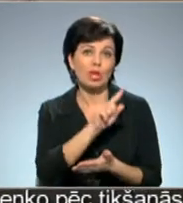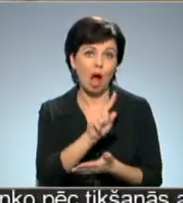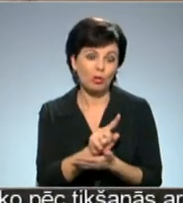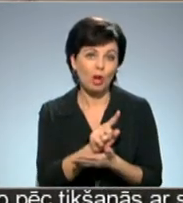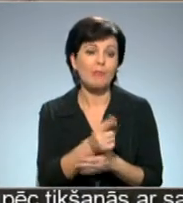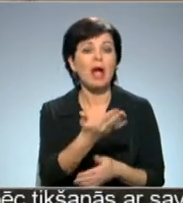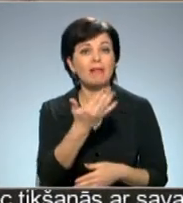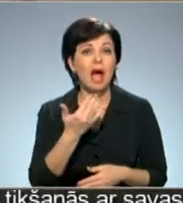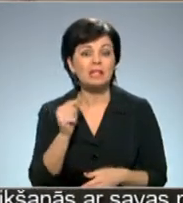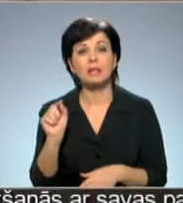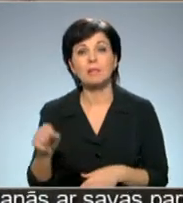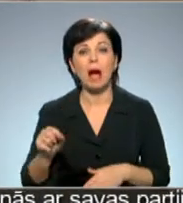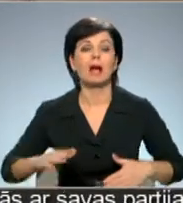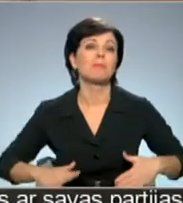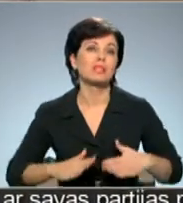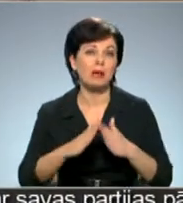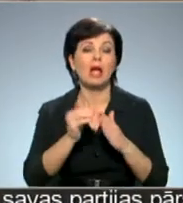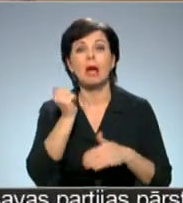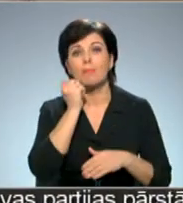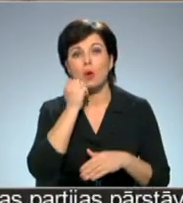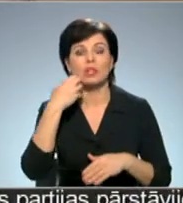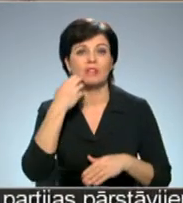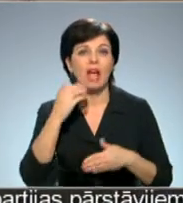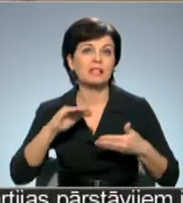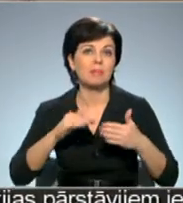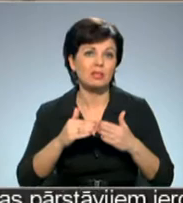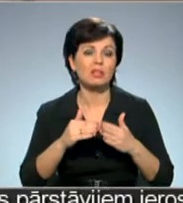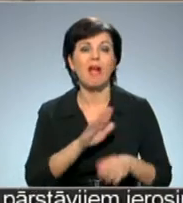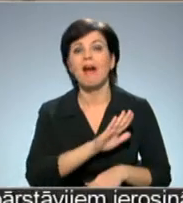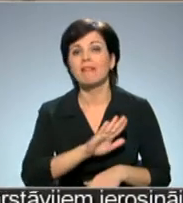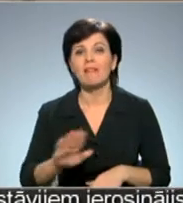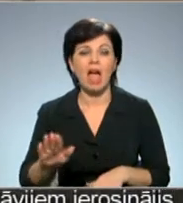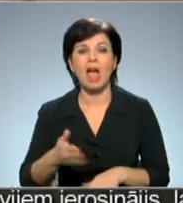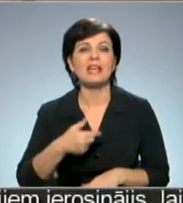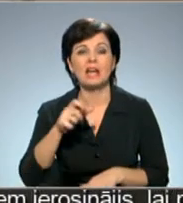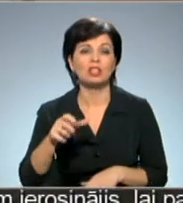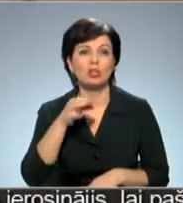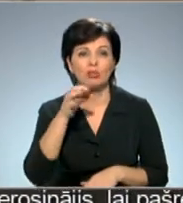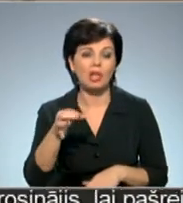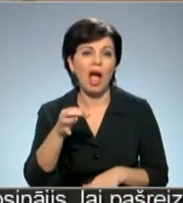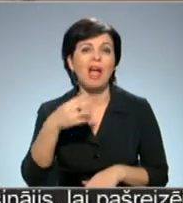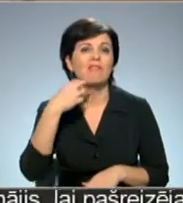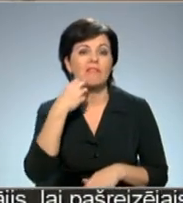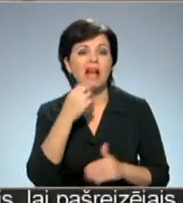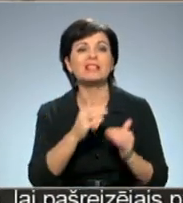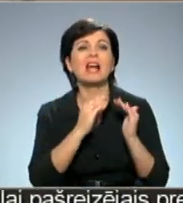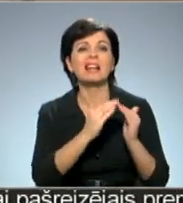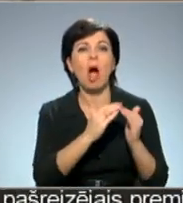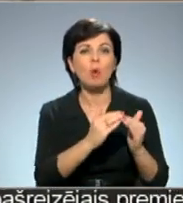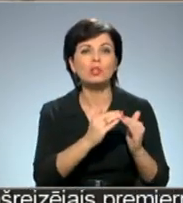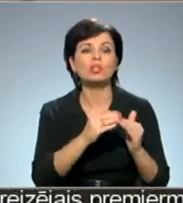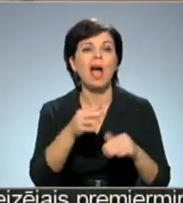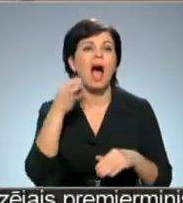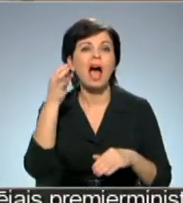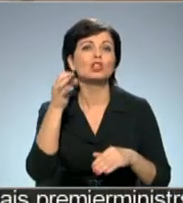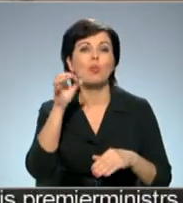pirmajiem pagalmu svētkiem Bauskas vecpilsētā, iedzīvotāji atbildai, tur ir grausti un aizdomīgas personas, mēs tur neiesim,